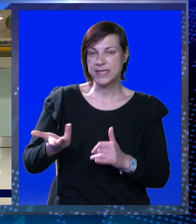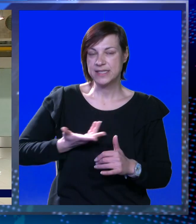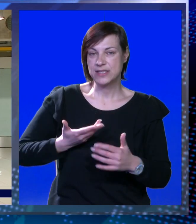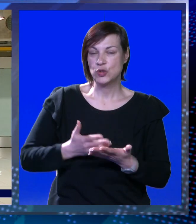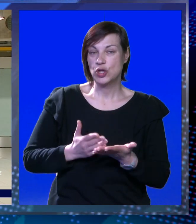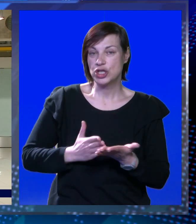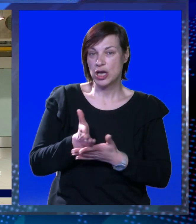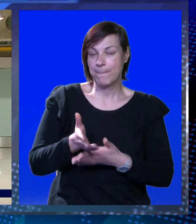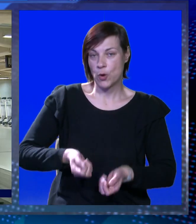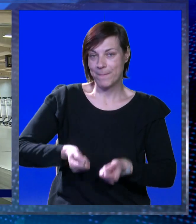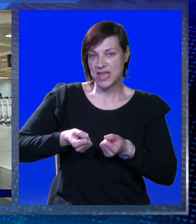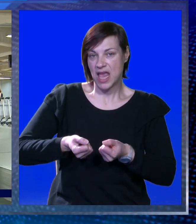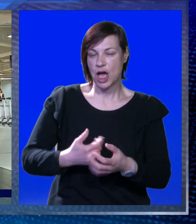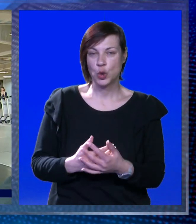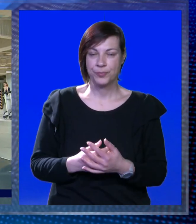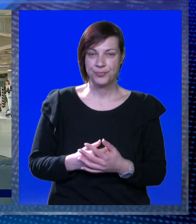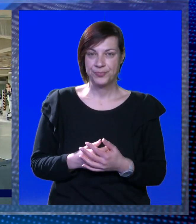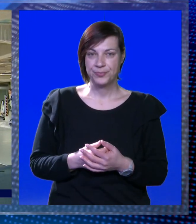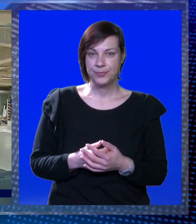putnici su došli izravno po prtljagu.